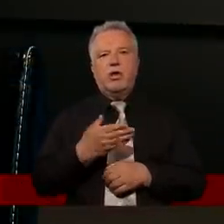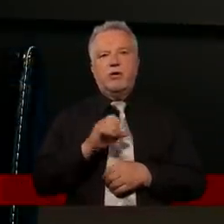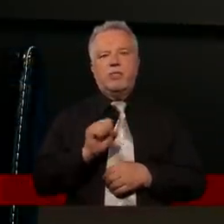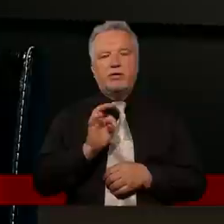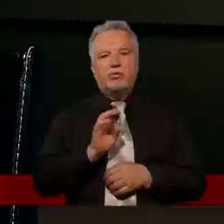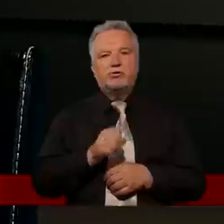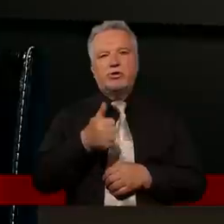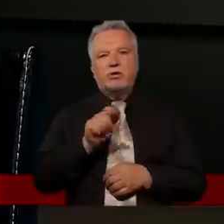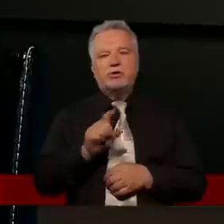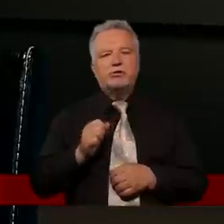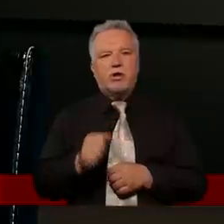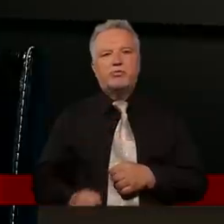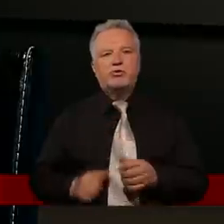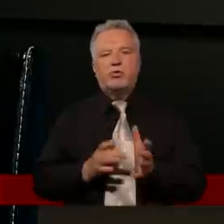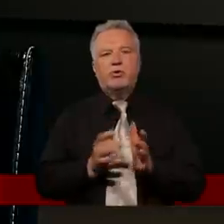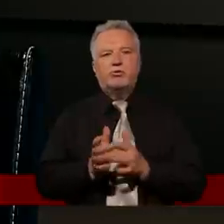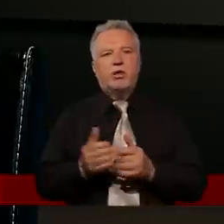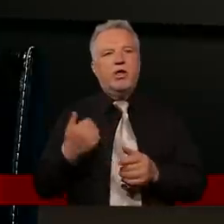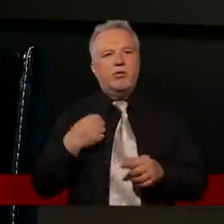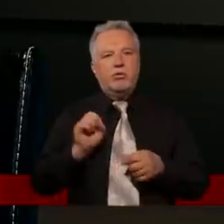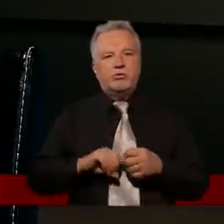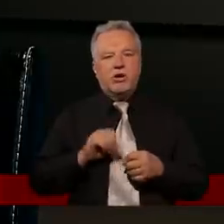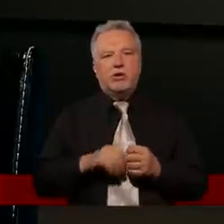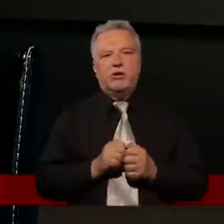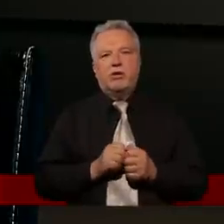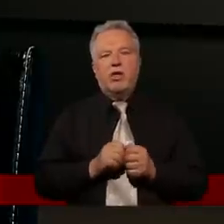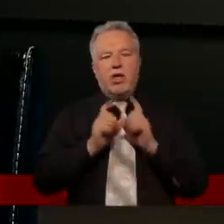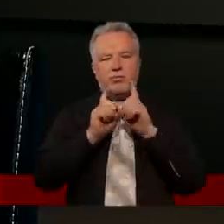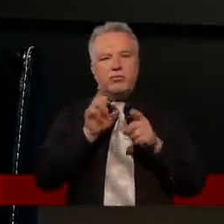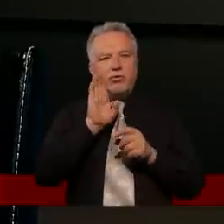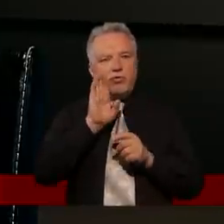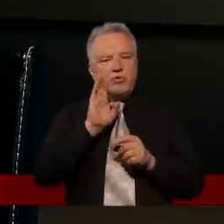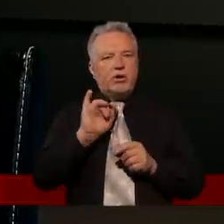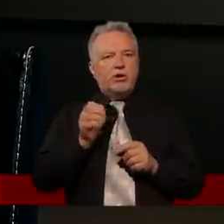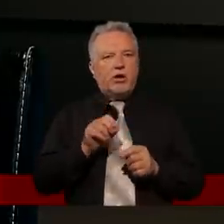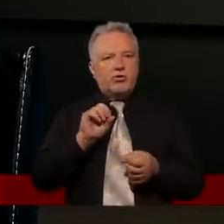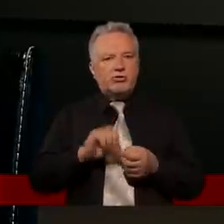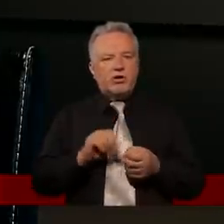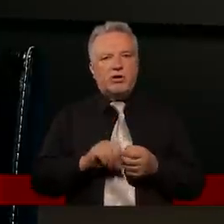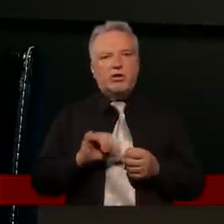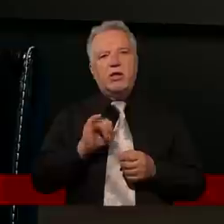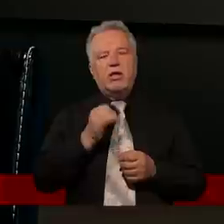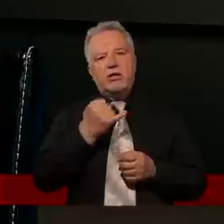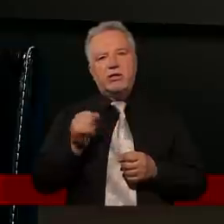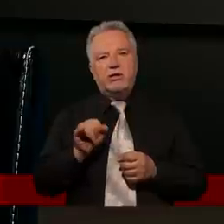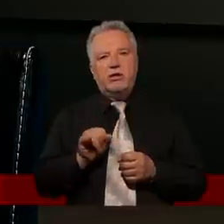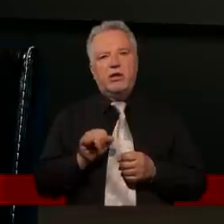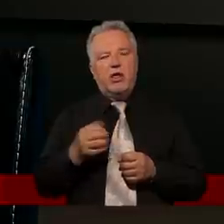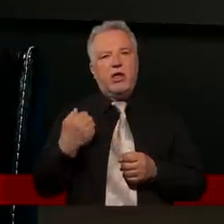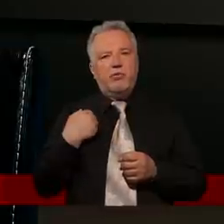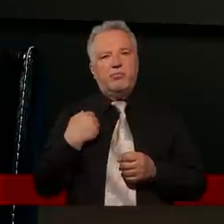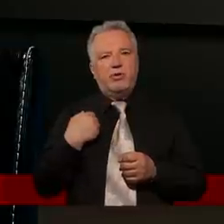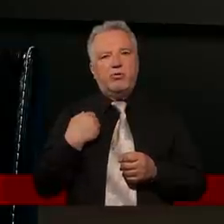Mateusz, jeden z apostołów Jezusa, były celnik i prawdopodobnie jako celnik, tak jak inni celnicy,